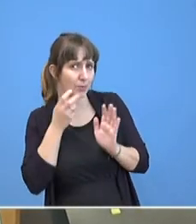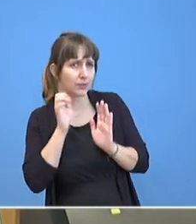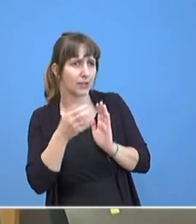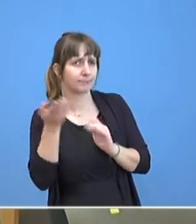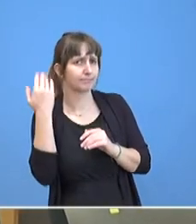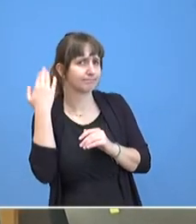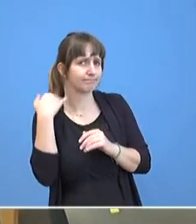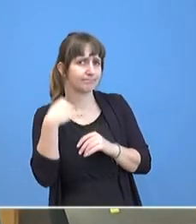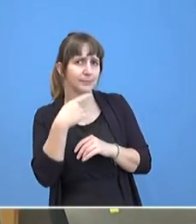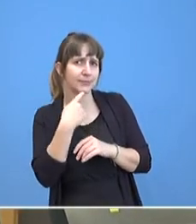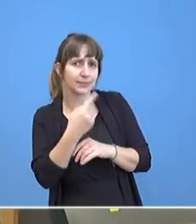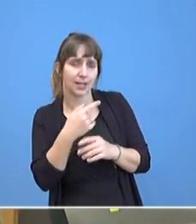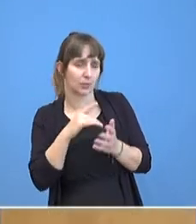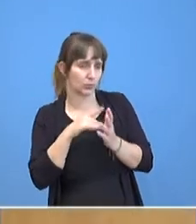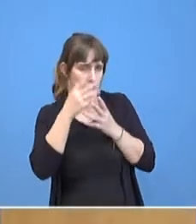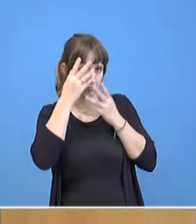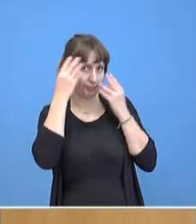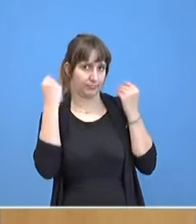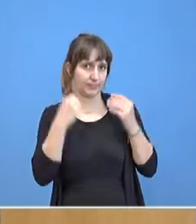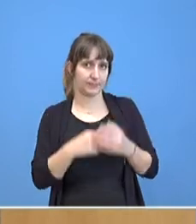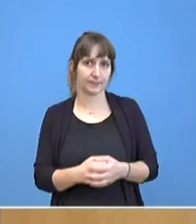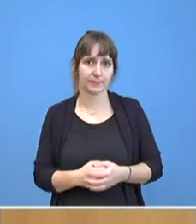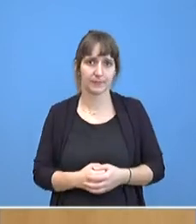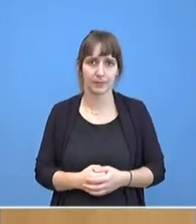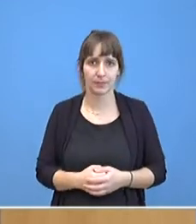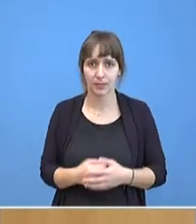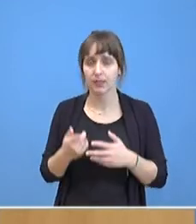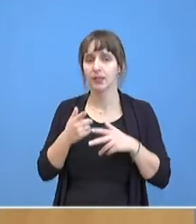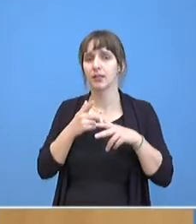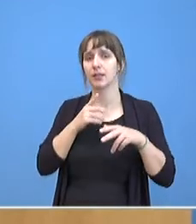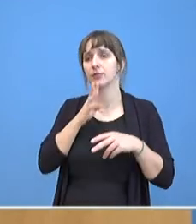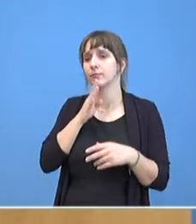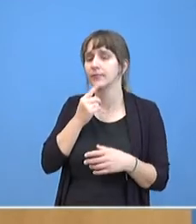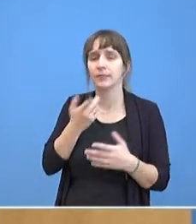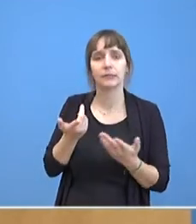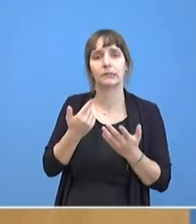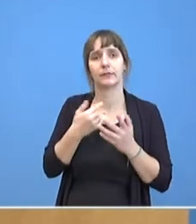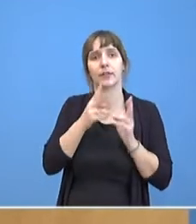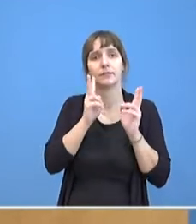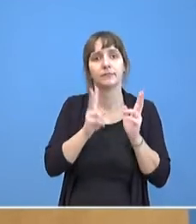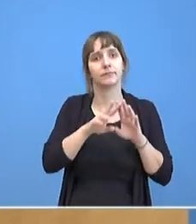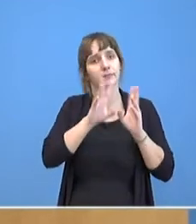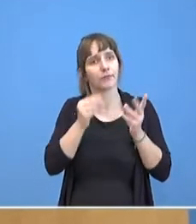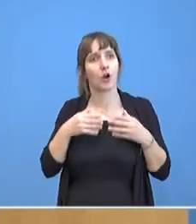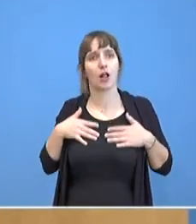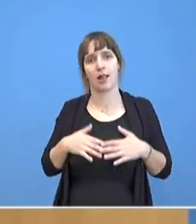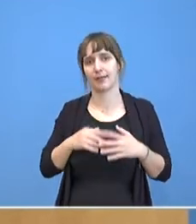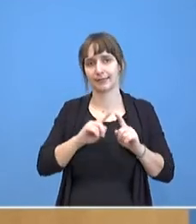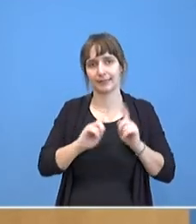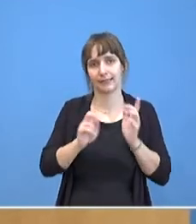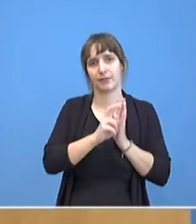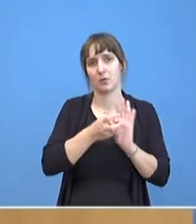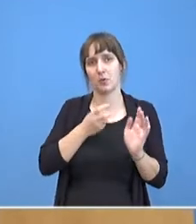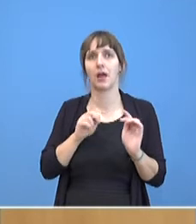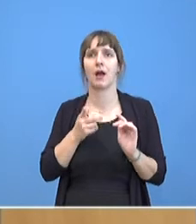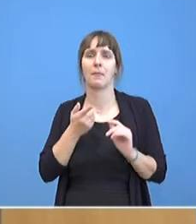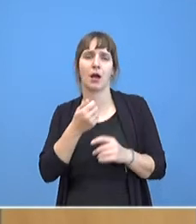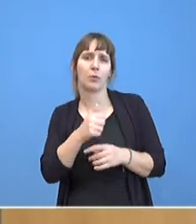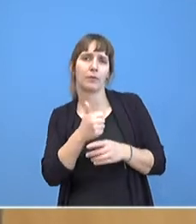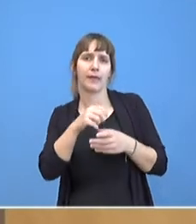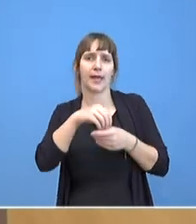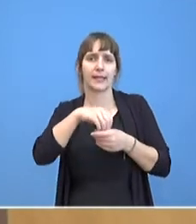da ist? Da mir jetzt nicht so präsent. Ich kann es Ihnen jetzt nicht Wort für Wort wiederholen, aber es ging in die Richtung, dass es